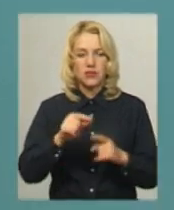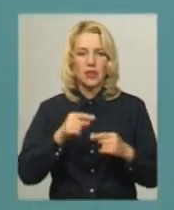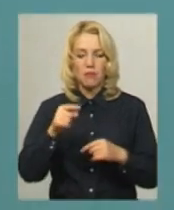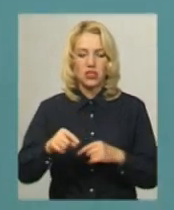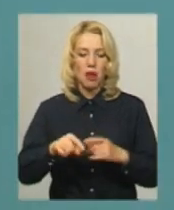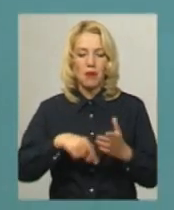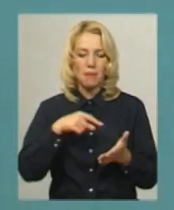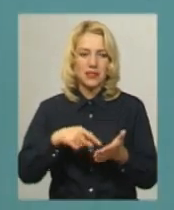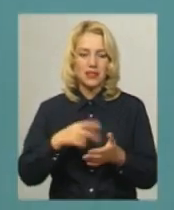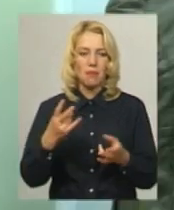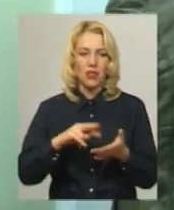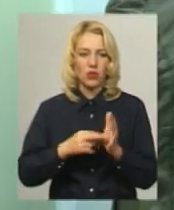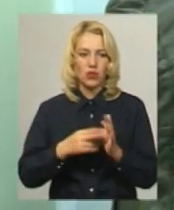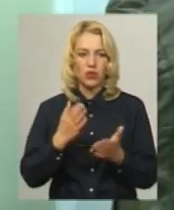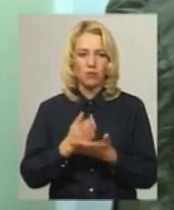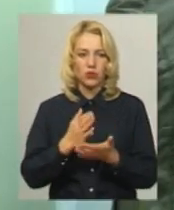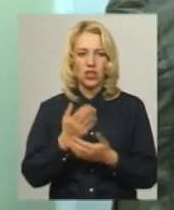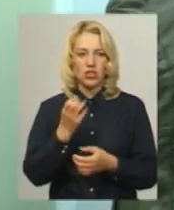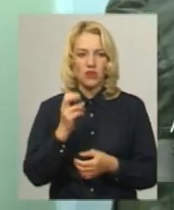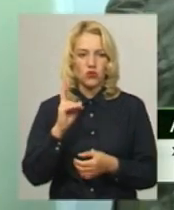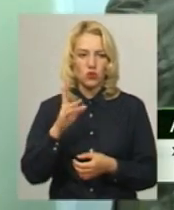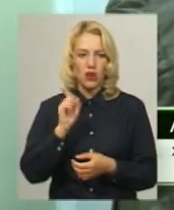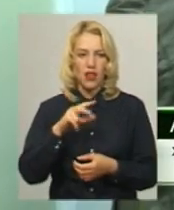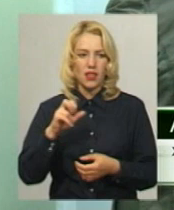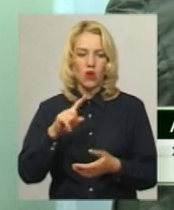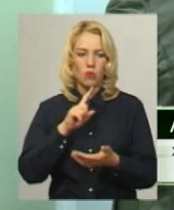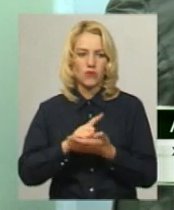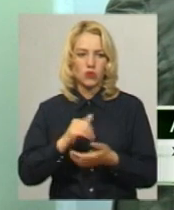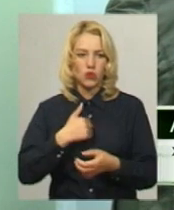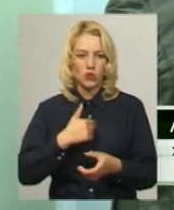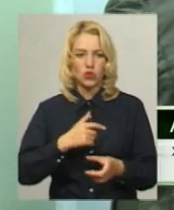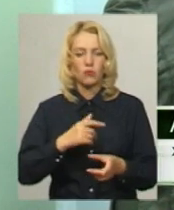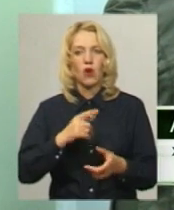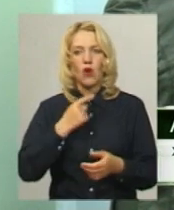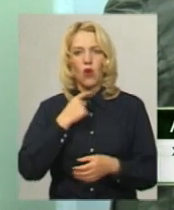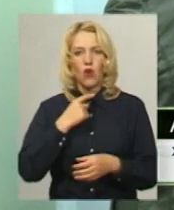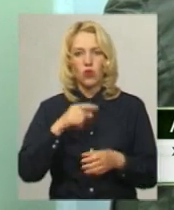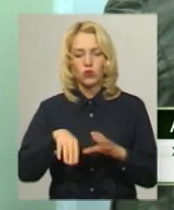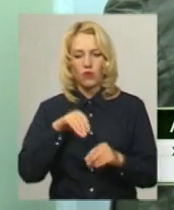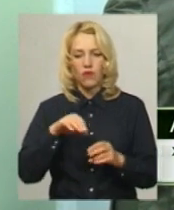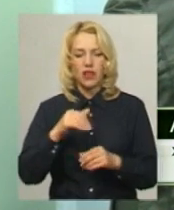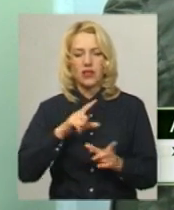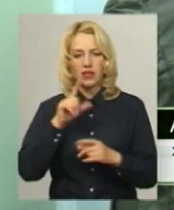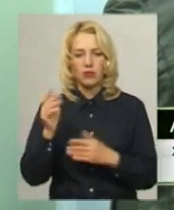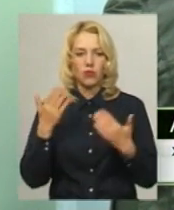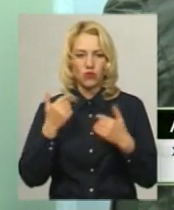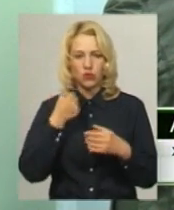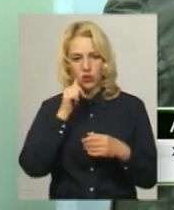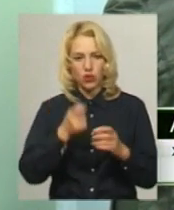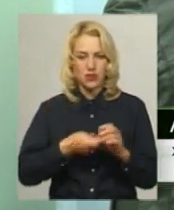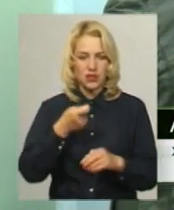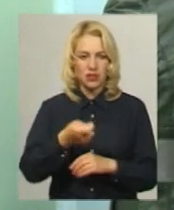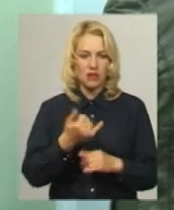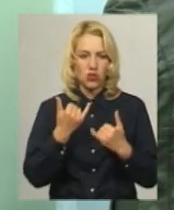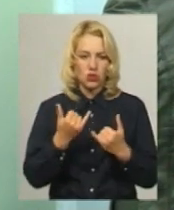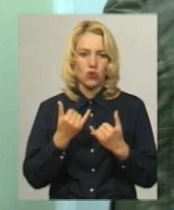планує бути Алла Шевчук. Хочемо обов'язково голосувати, але їдемо відпочивати, тому вчора ми підійшли, подали заяву, а